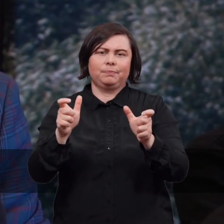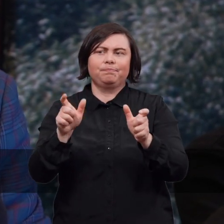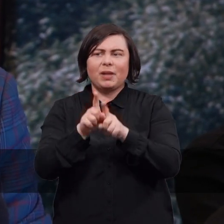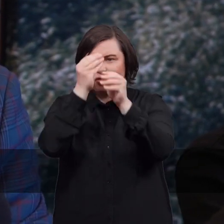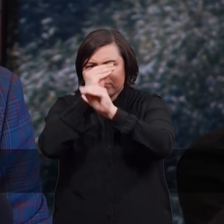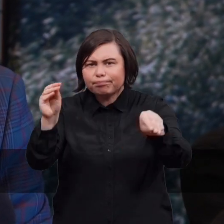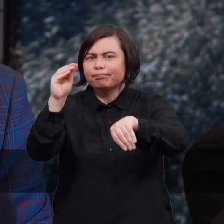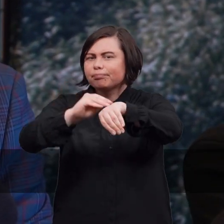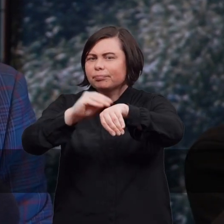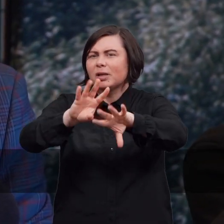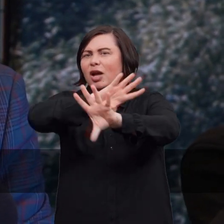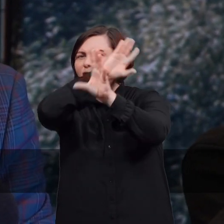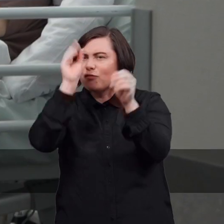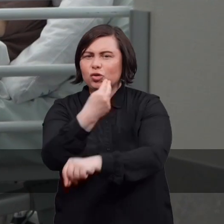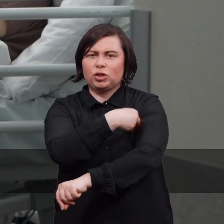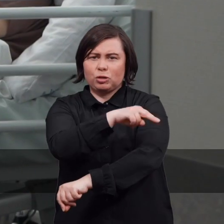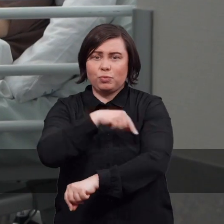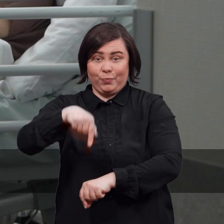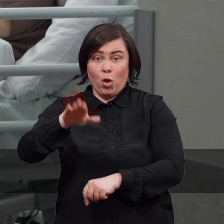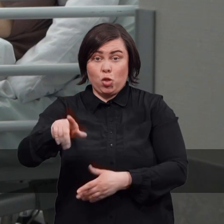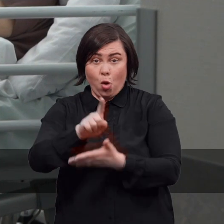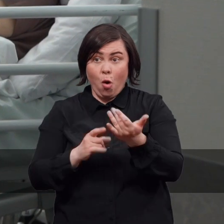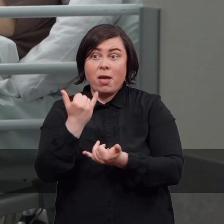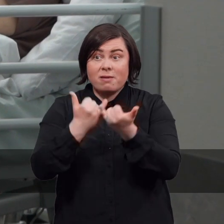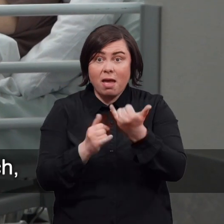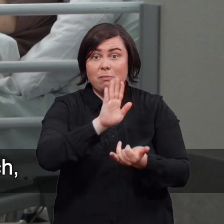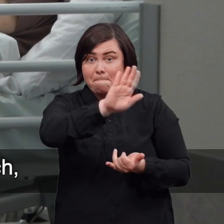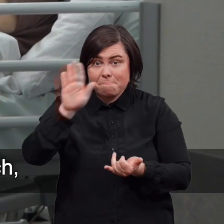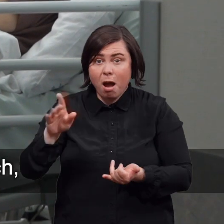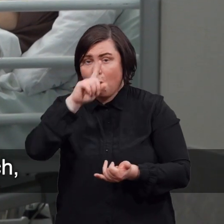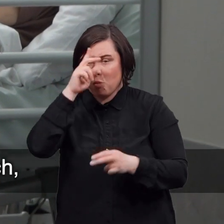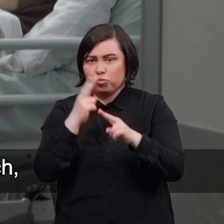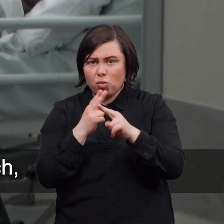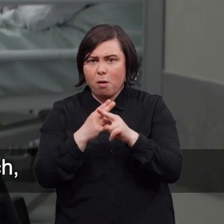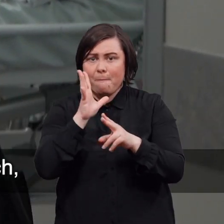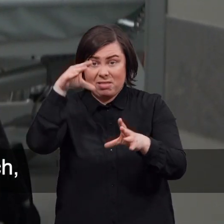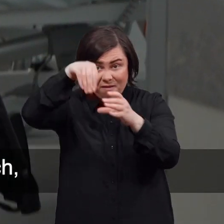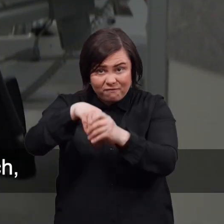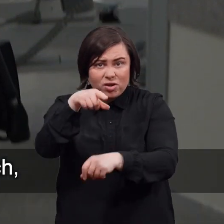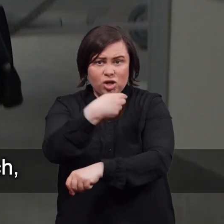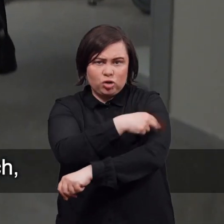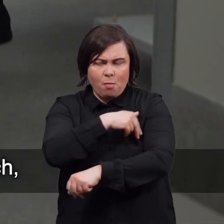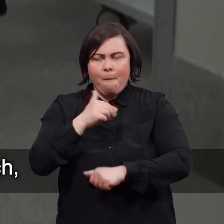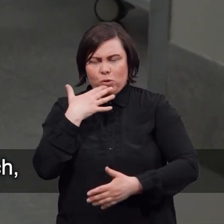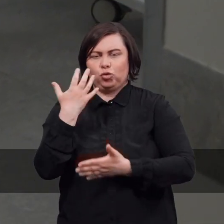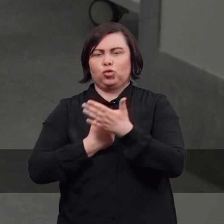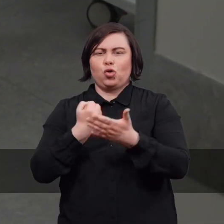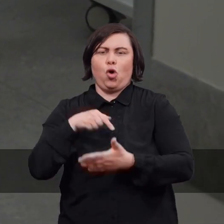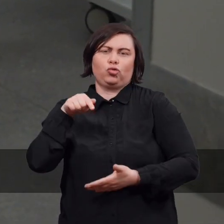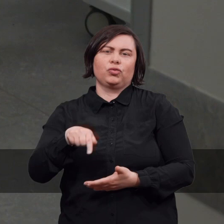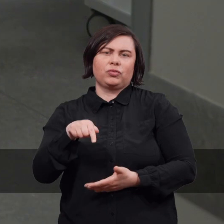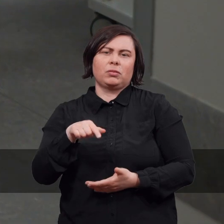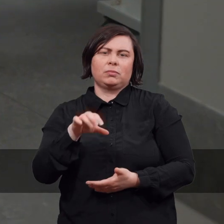informacja do wszystkich szpitali na Dolnym Śląsku, że jeżeli tacy pacjenci będą w tych szpitalach,